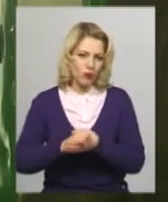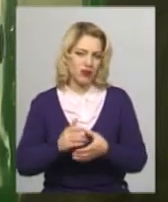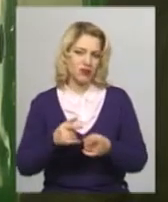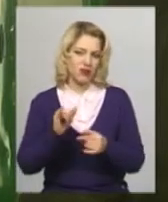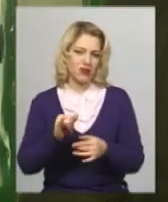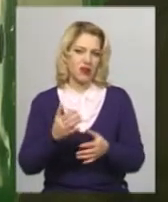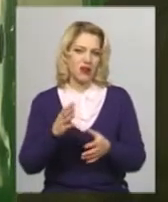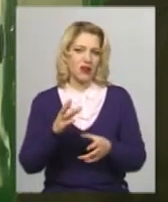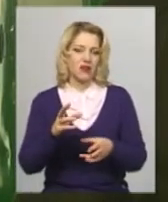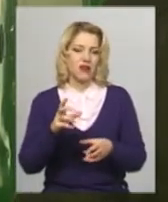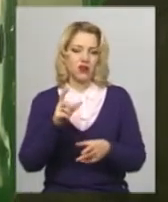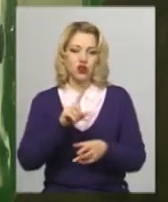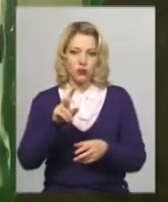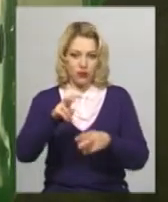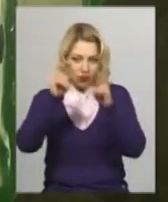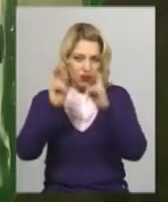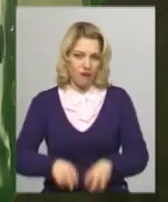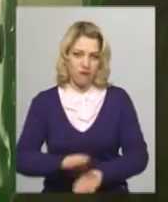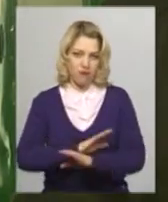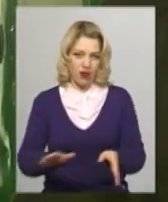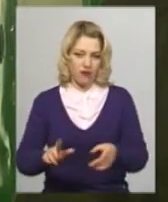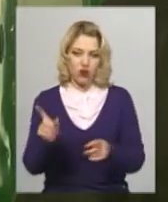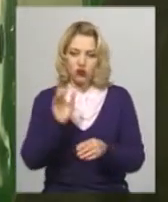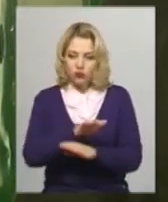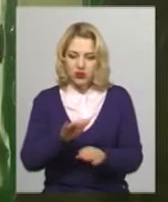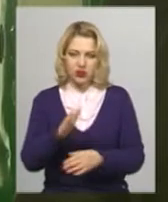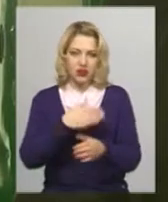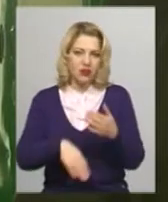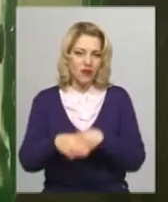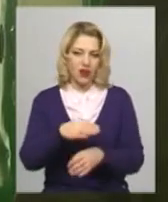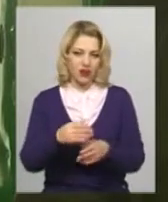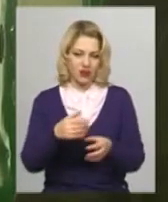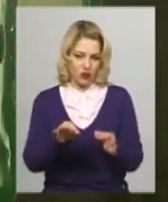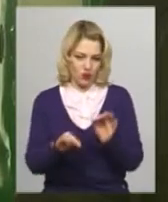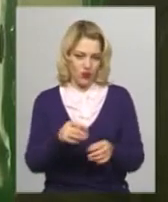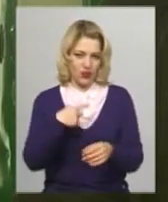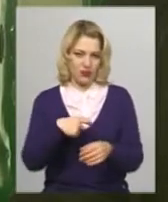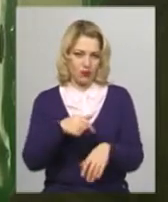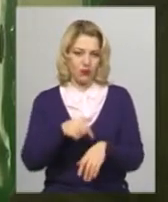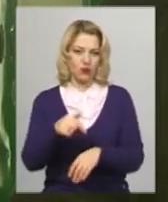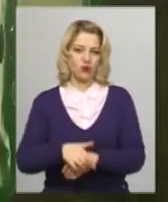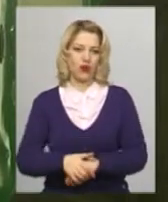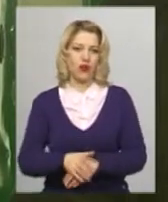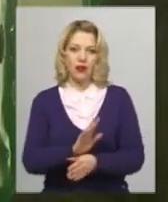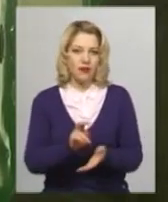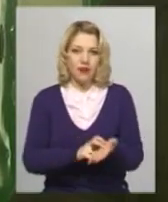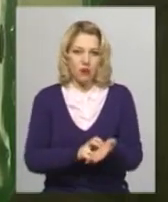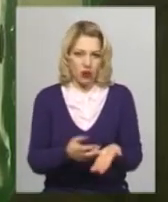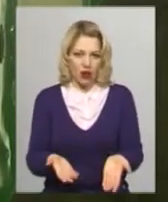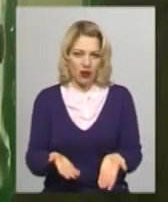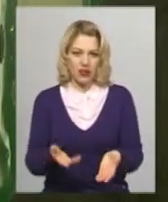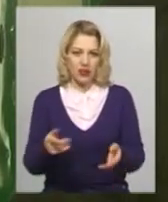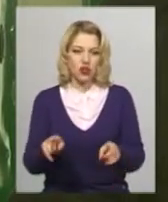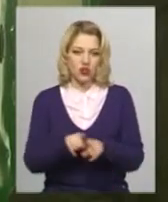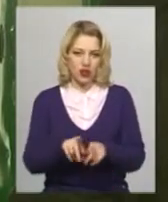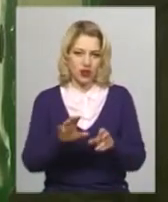люди, відповідно, діти, інваліди себе нормально почували і не боялися, що таке